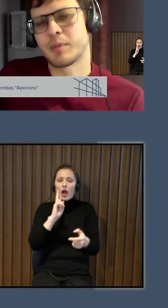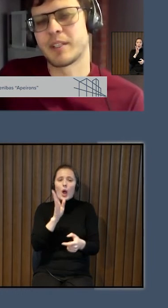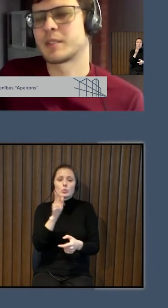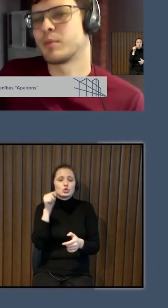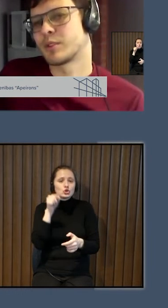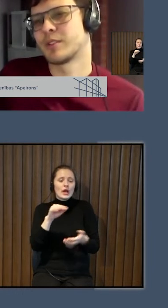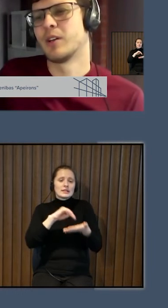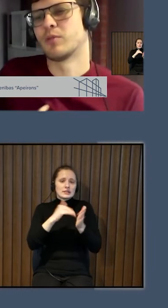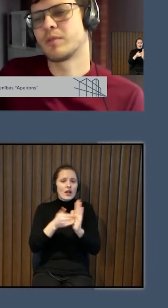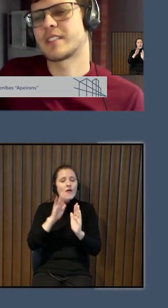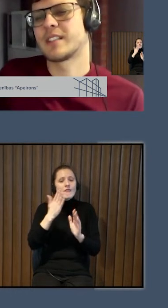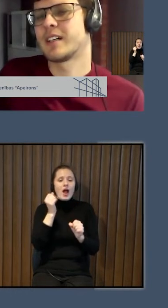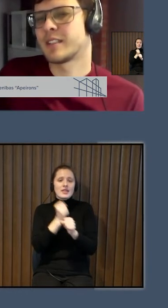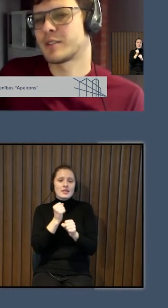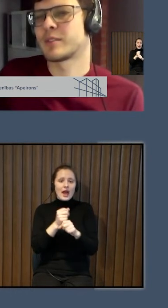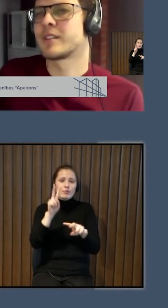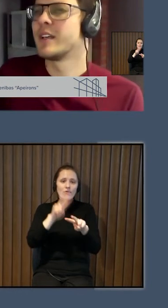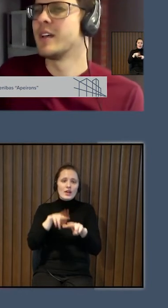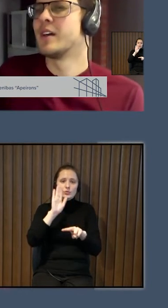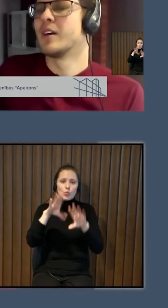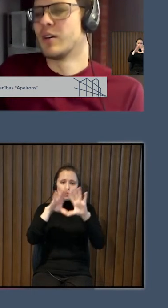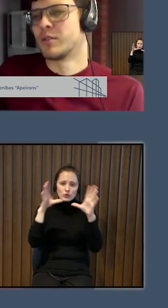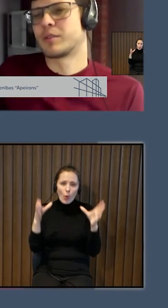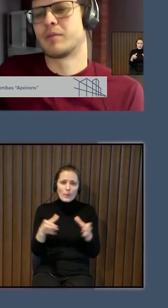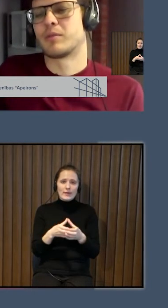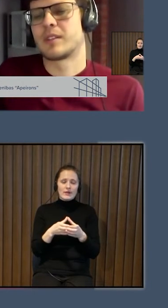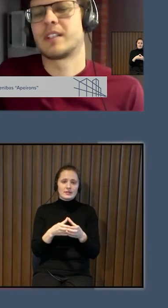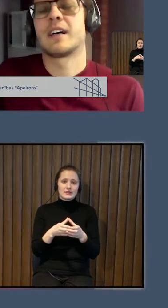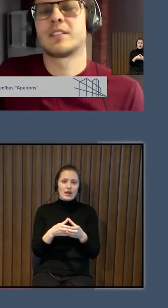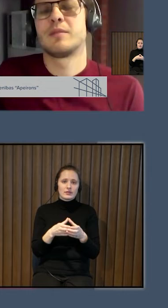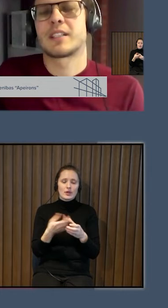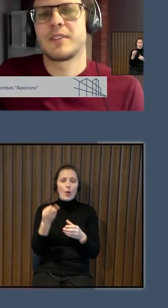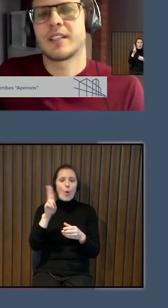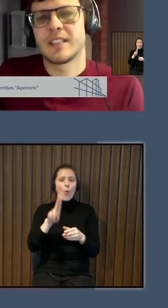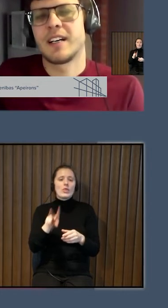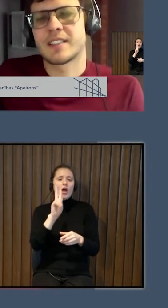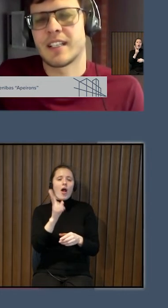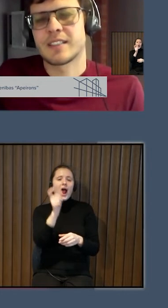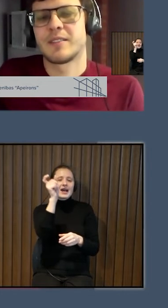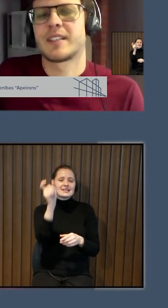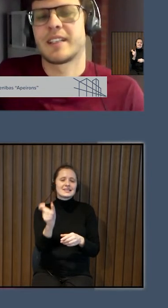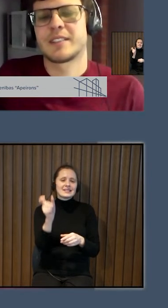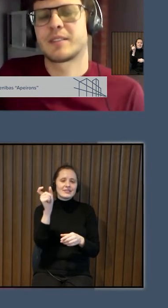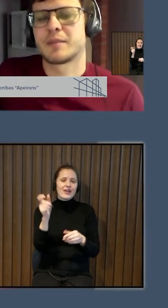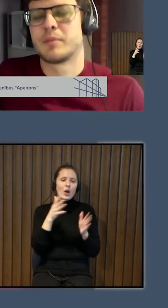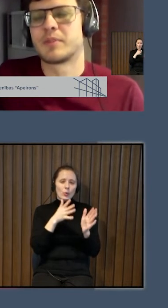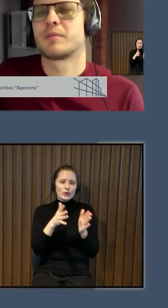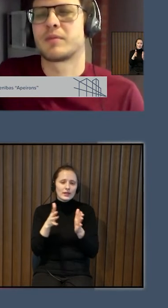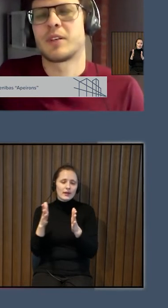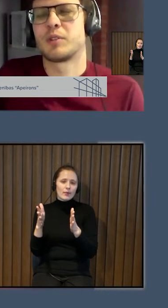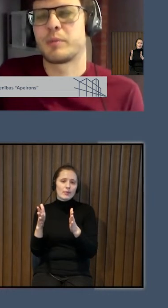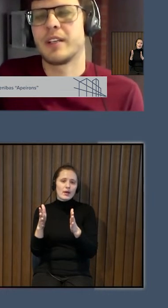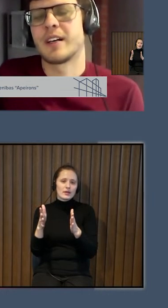darba vietas būs universālas? Un kā cilvēks viegli ātri atkal varēs